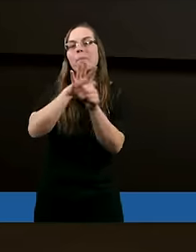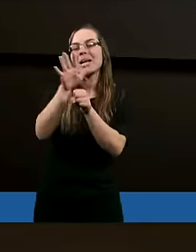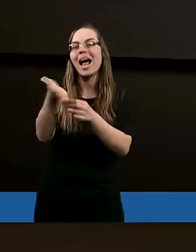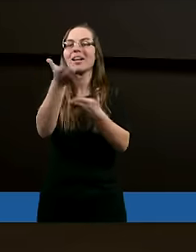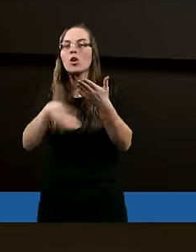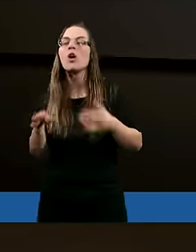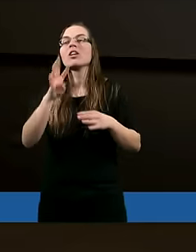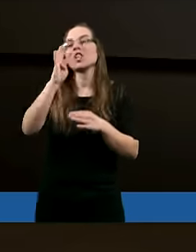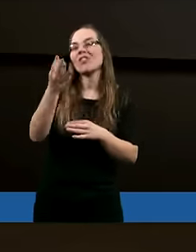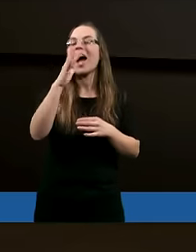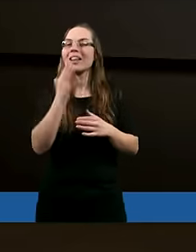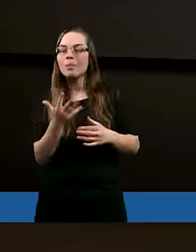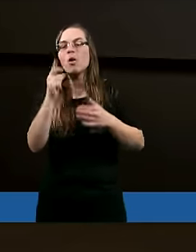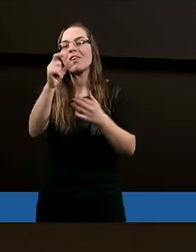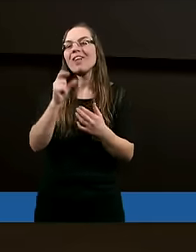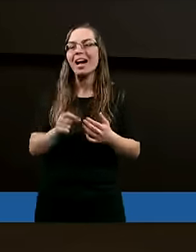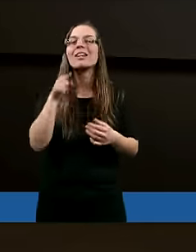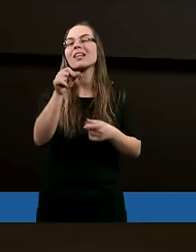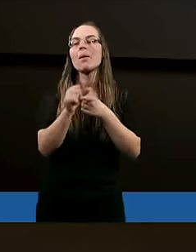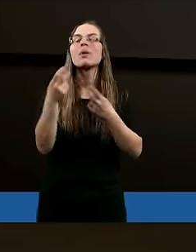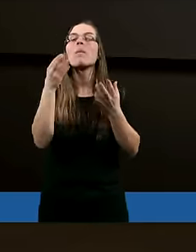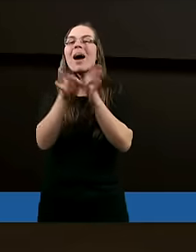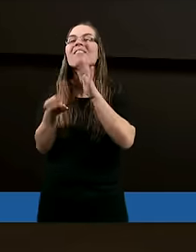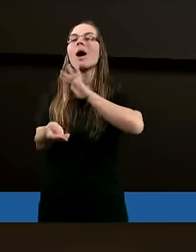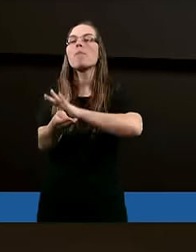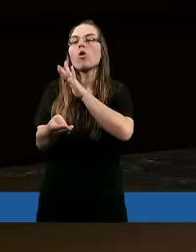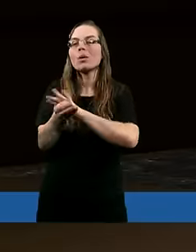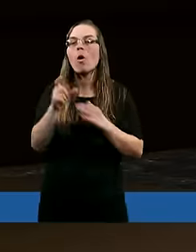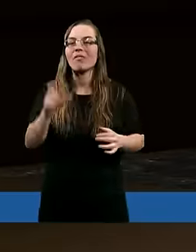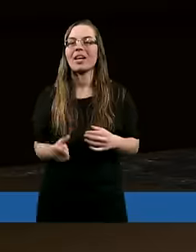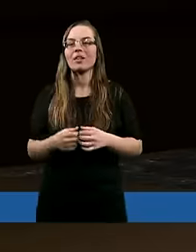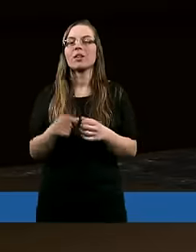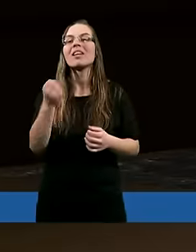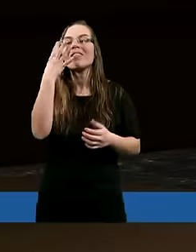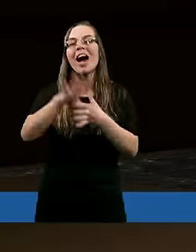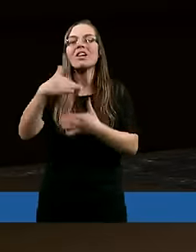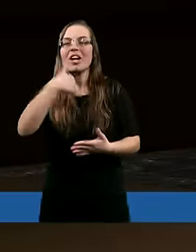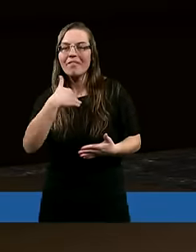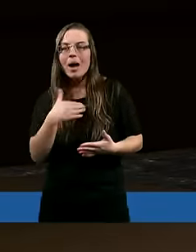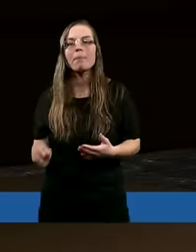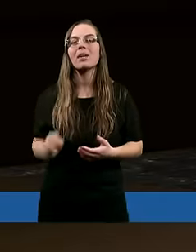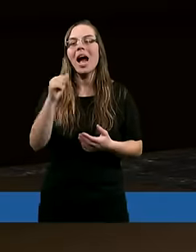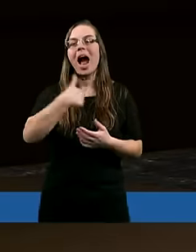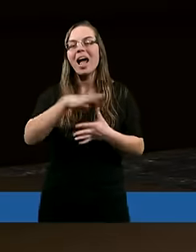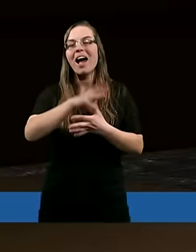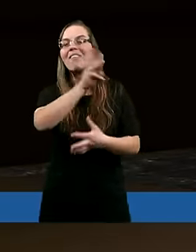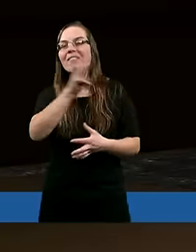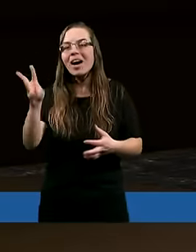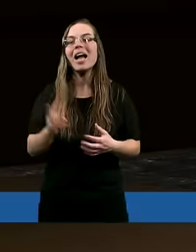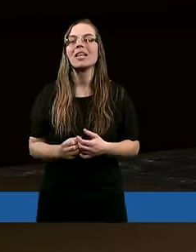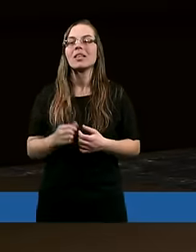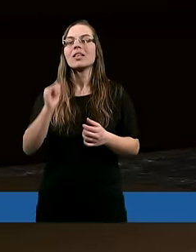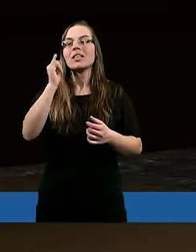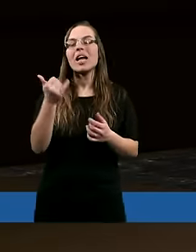15 rozdział, 4 i 5 werset. Tam jest pewna podpowiedź. Trwajcie we mnie, a ja w was.